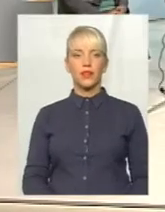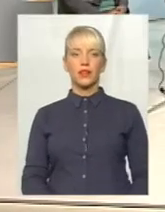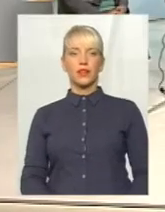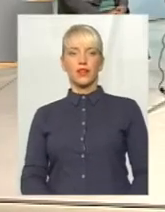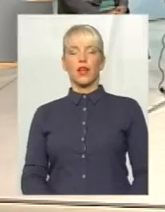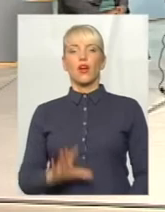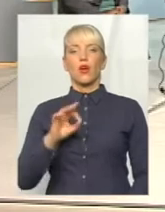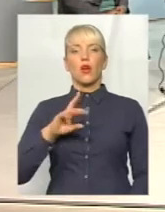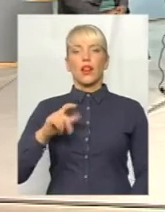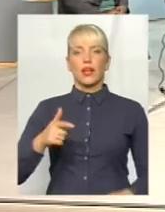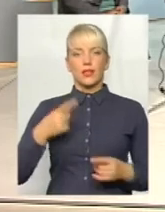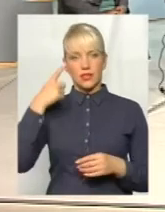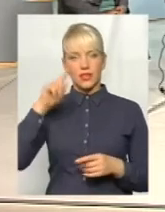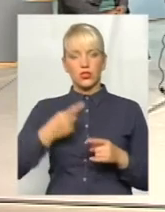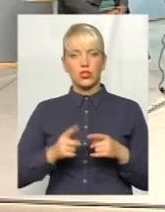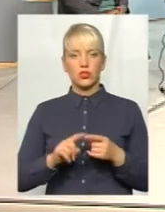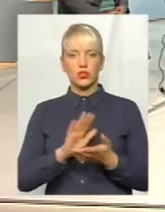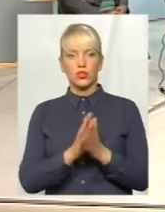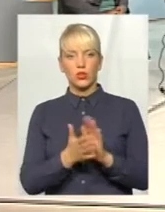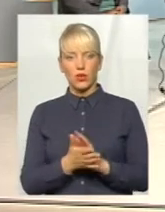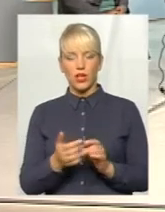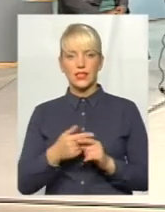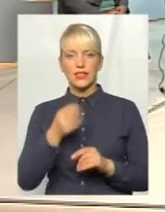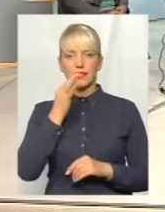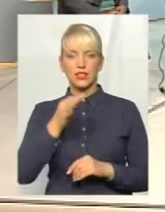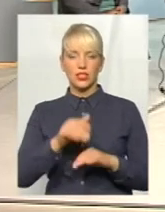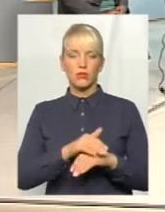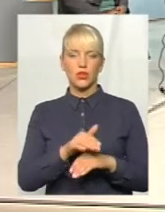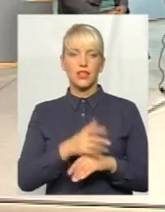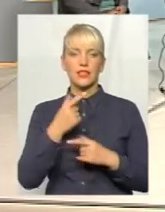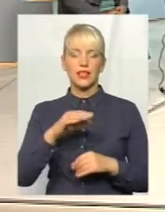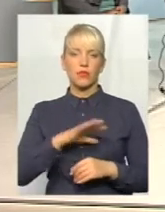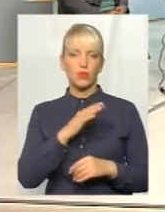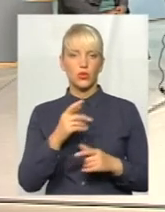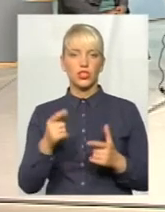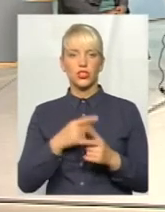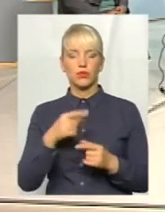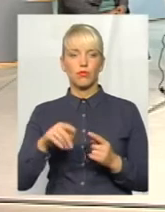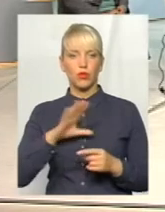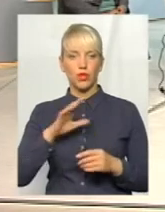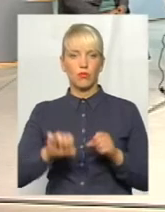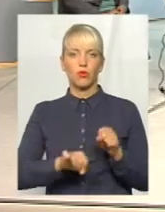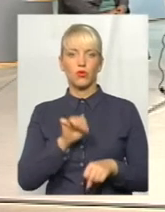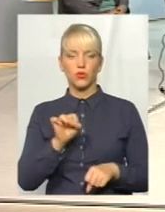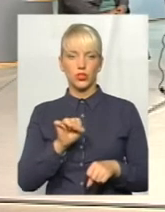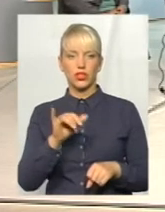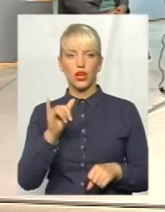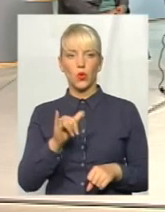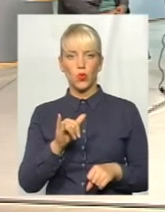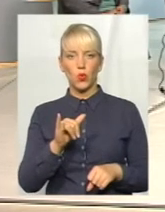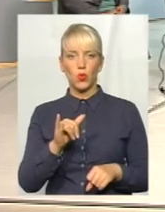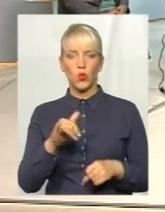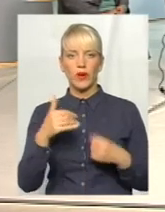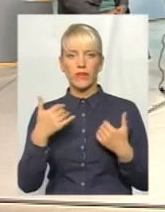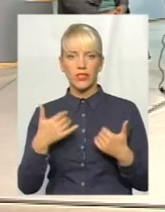Пане Олег, знаючи цю ситуацію, скажіть, будь ласка, де були, чи були порушення вже